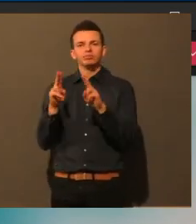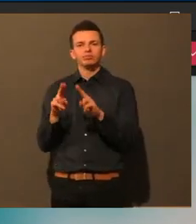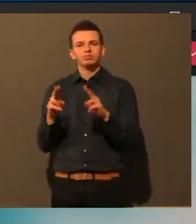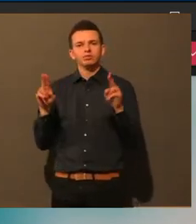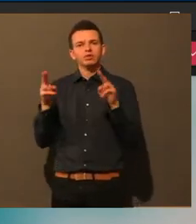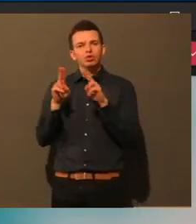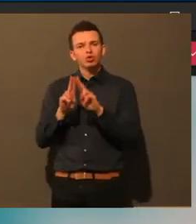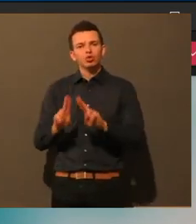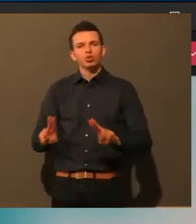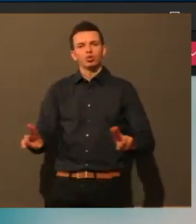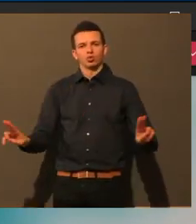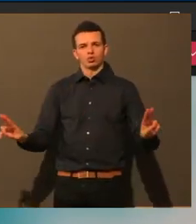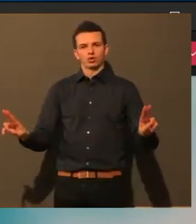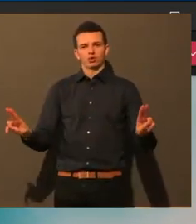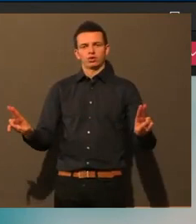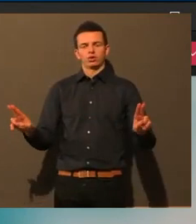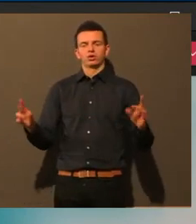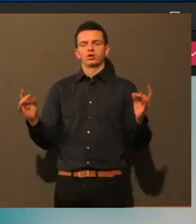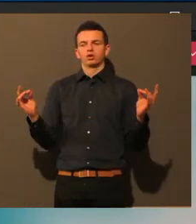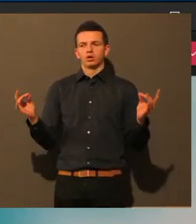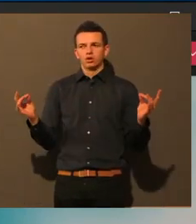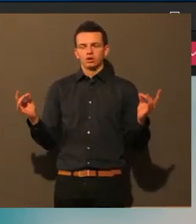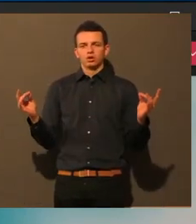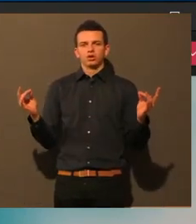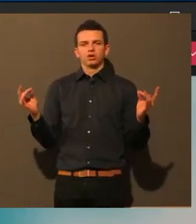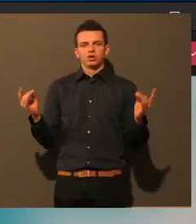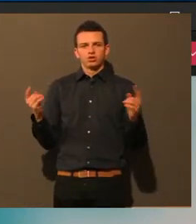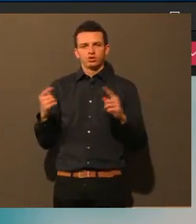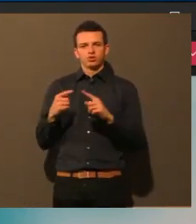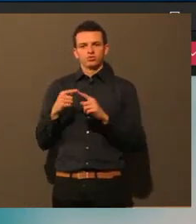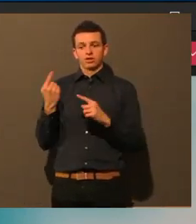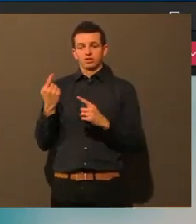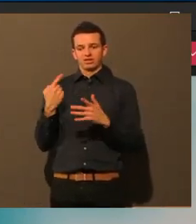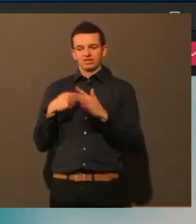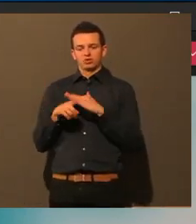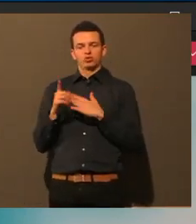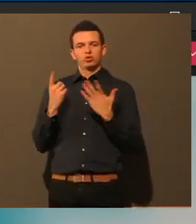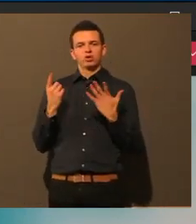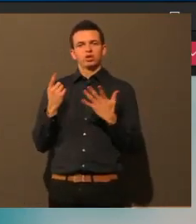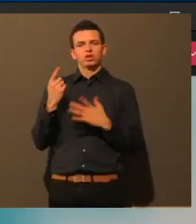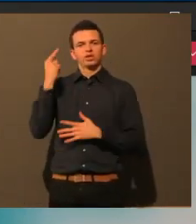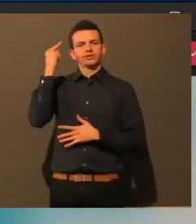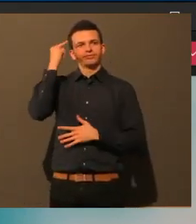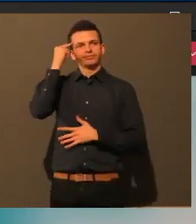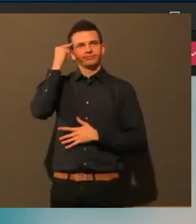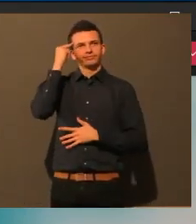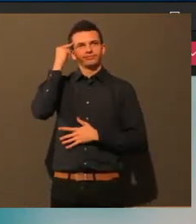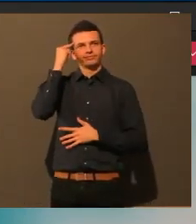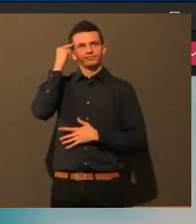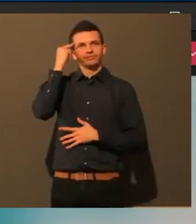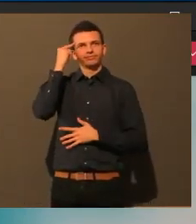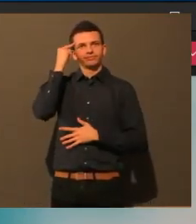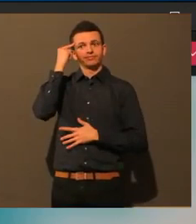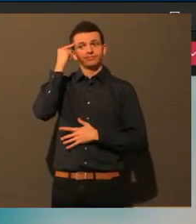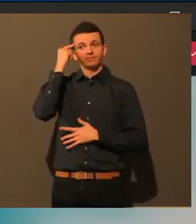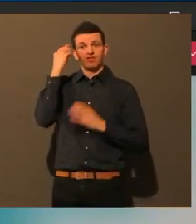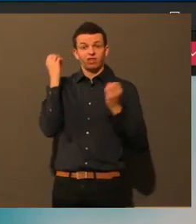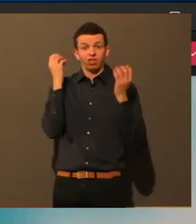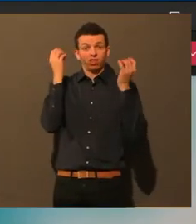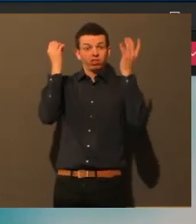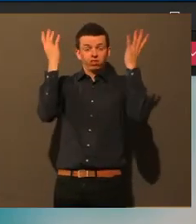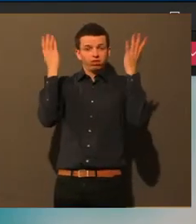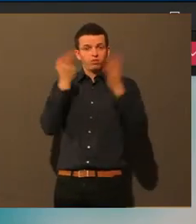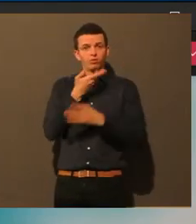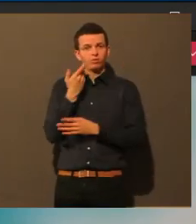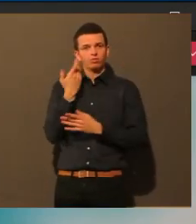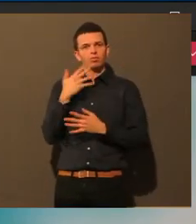Verfassung beruhigt ist, dann kann der Körper auch viel schneller sich auf die Regeneration von der Krankheit oder dass der Körper nach einer Krankheit sich